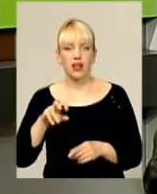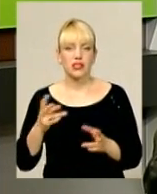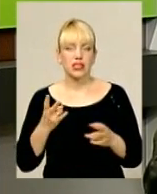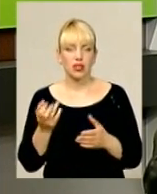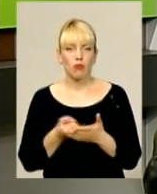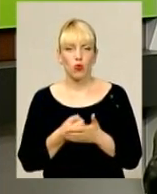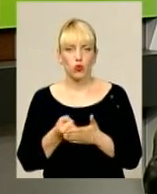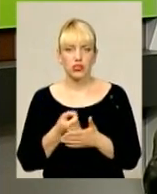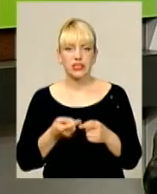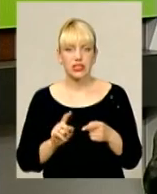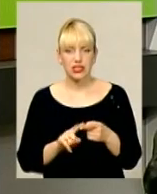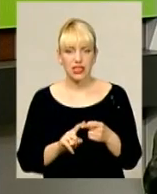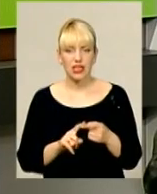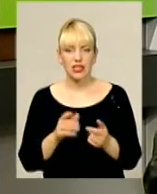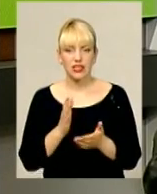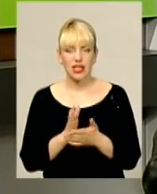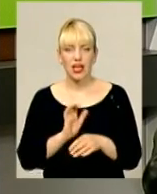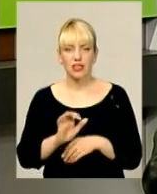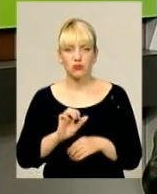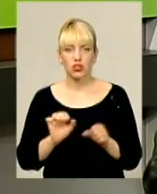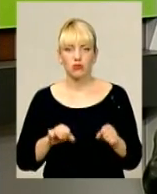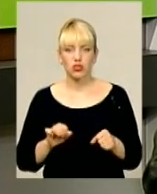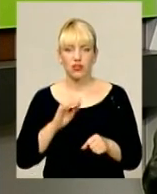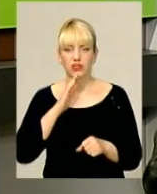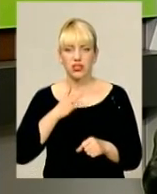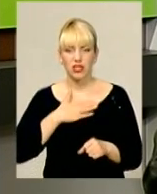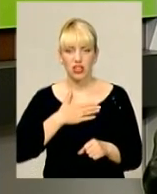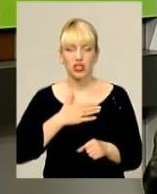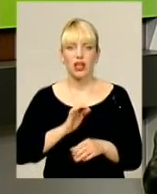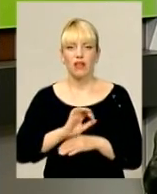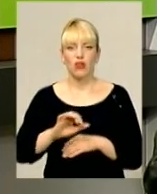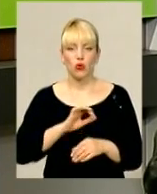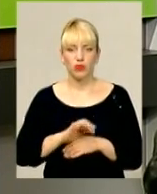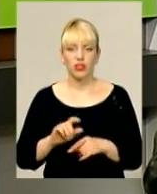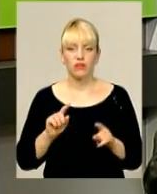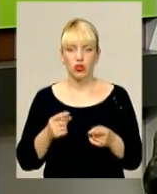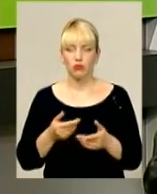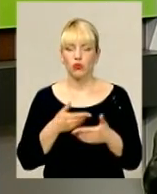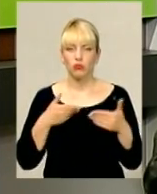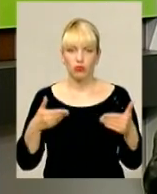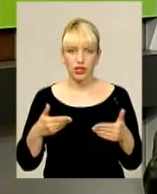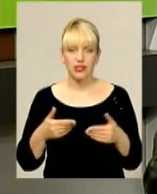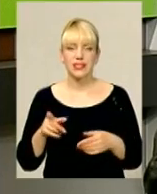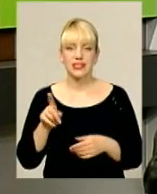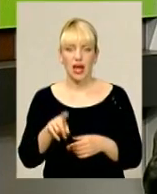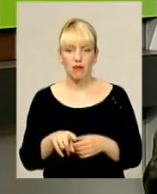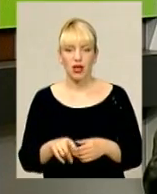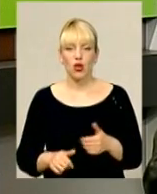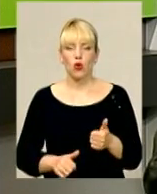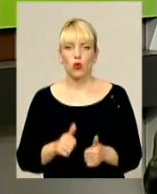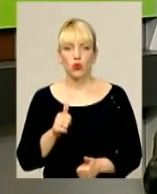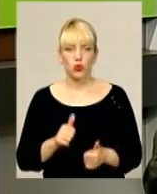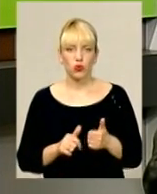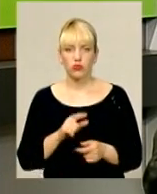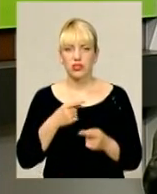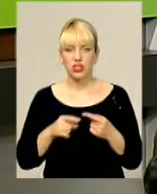Крім того, це і експортні можливості наших виробників. І тому ми саме конкуруємо